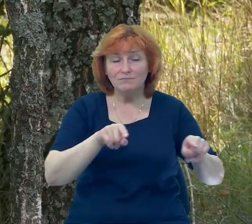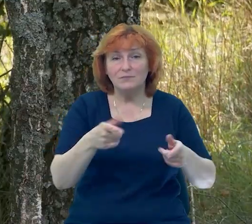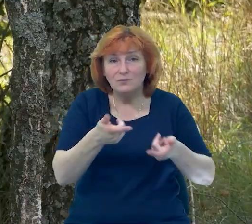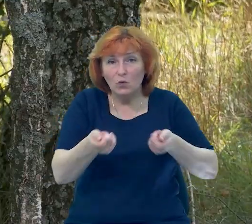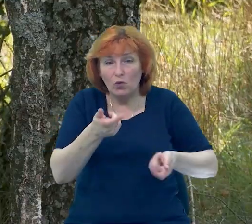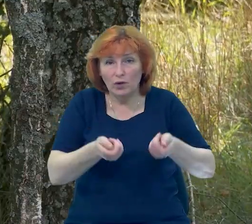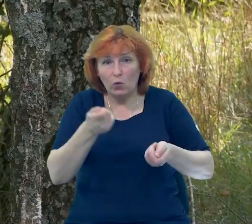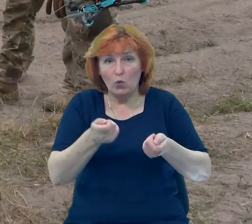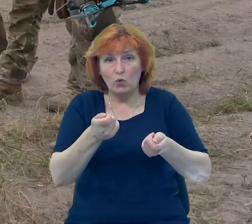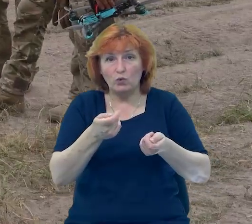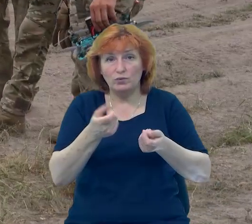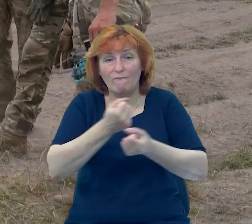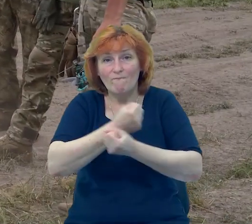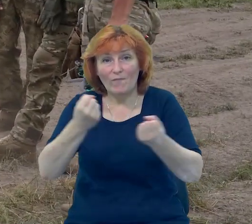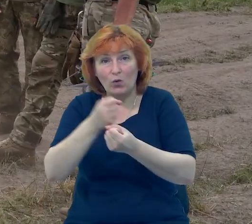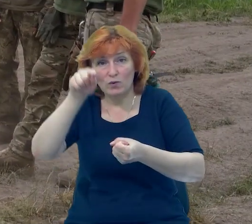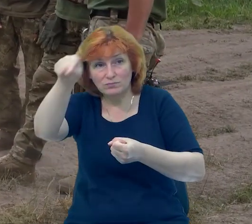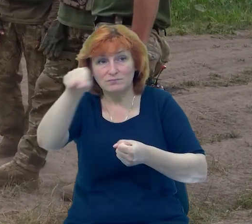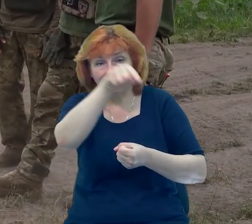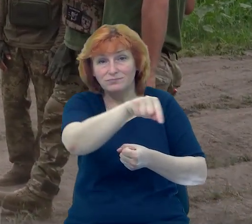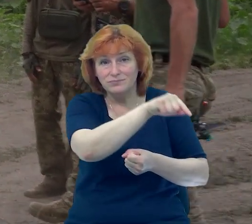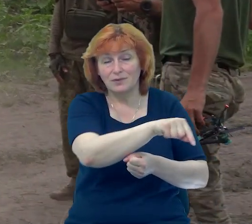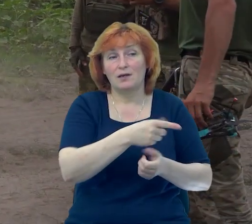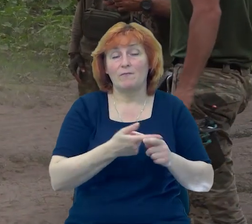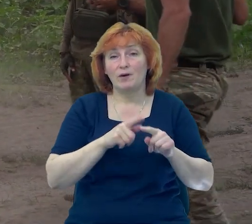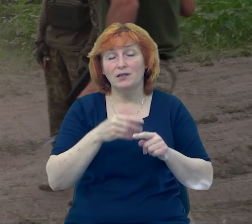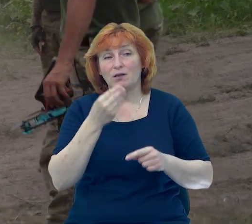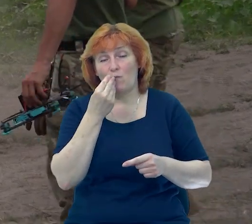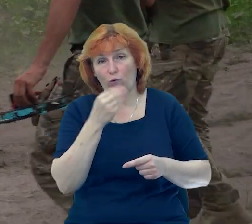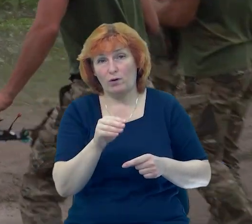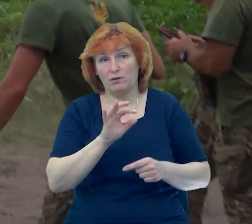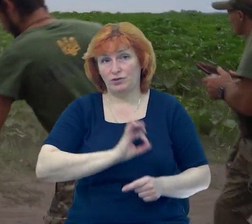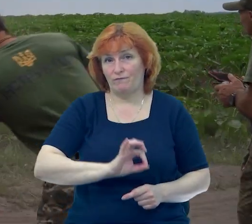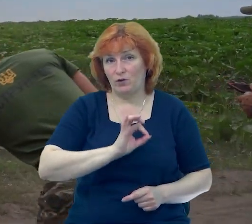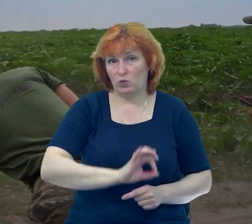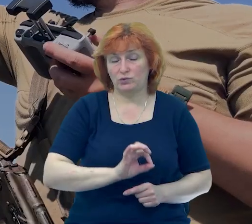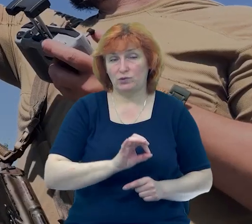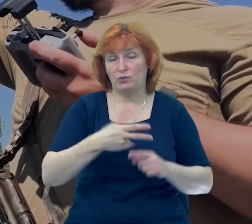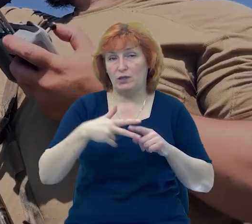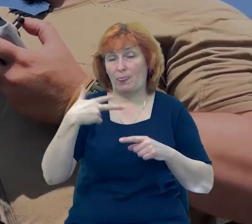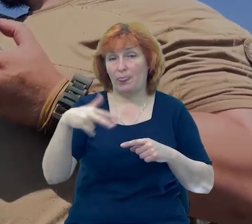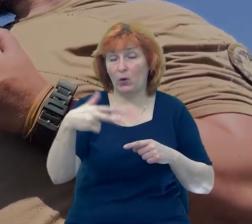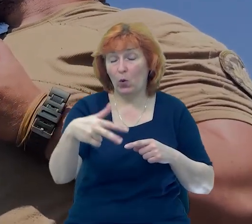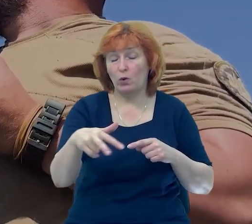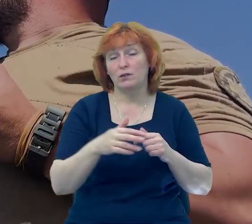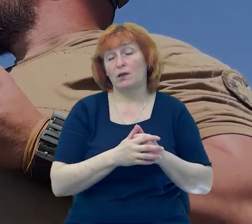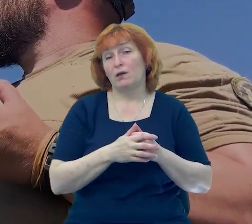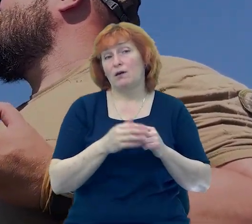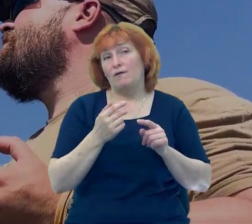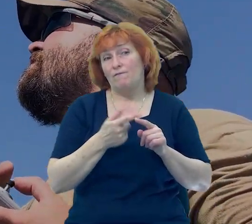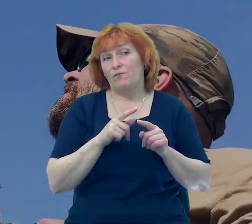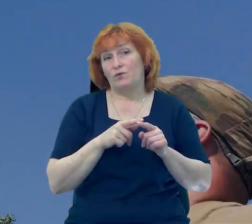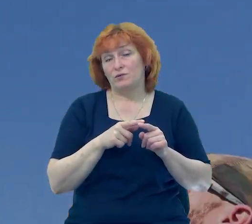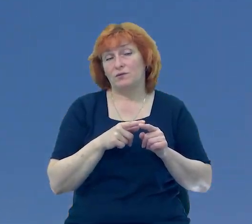техніку, краще використовувати дрон, ніж мають люди, бійці самі